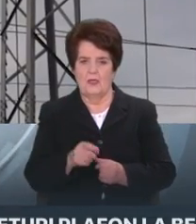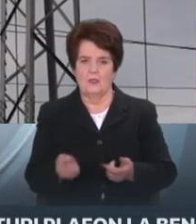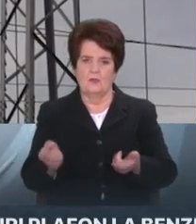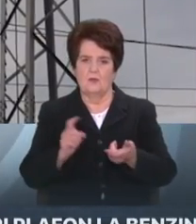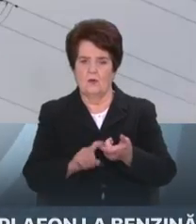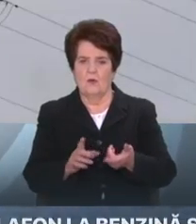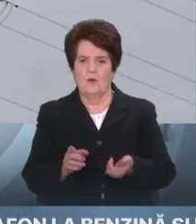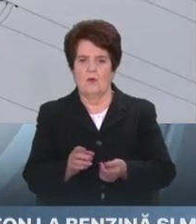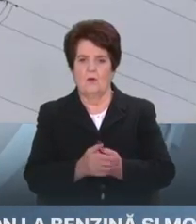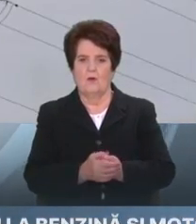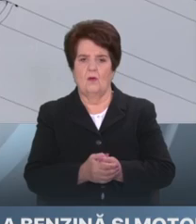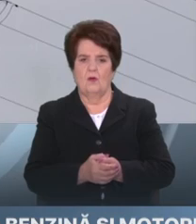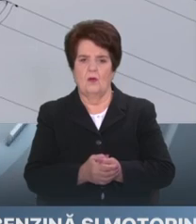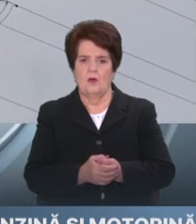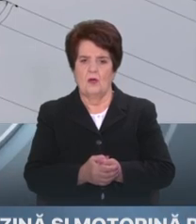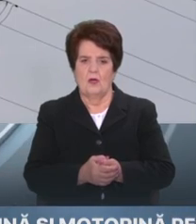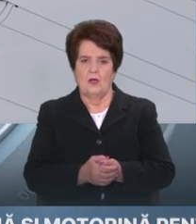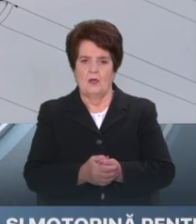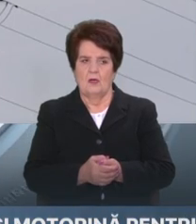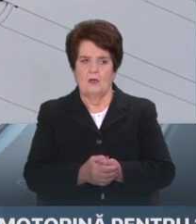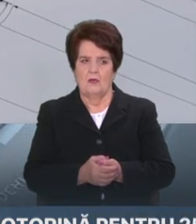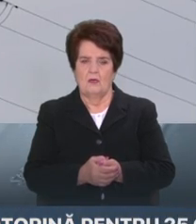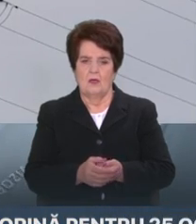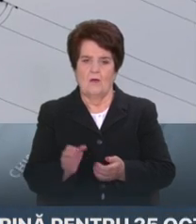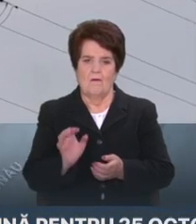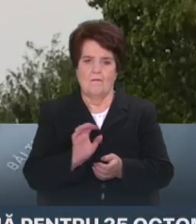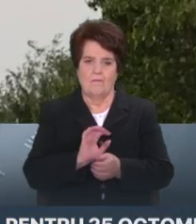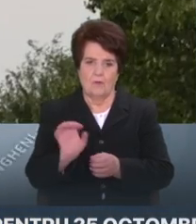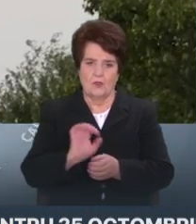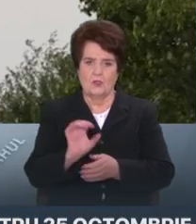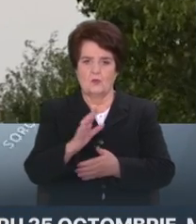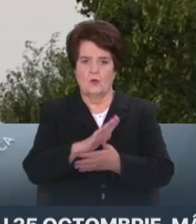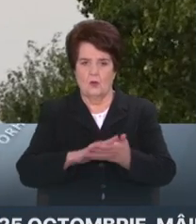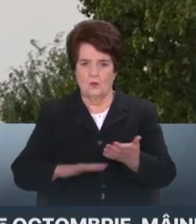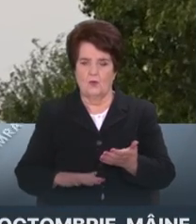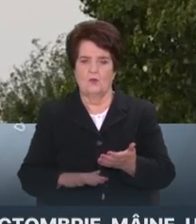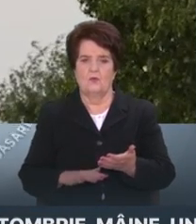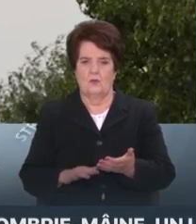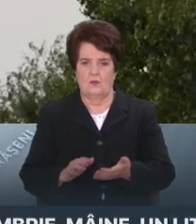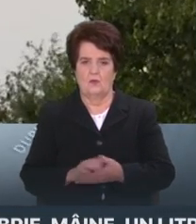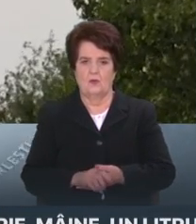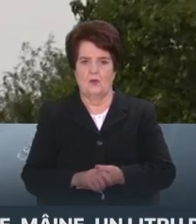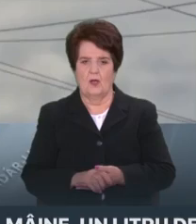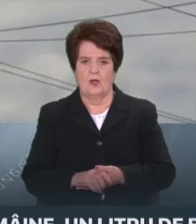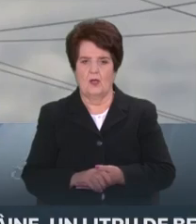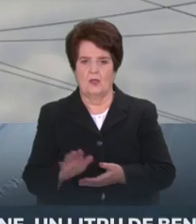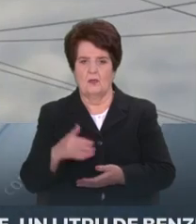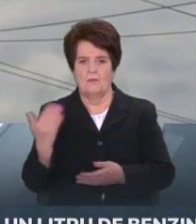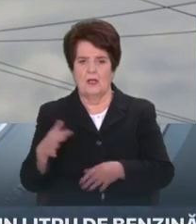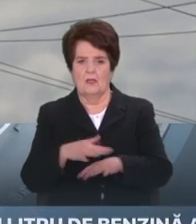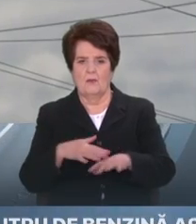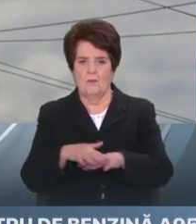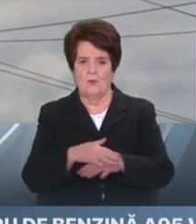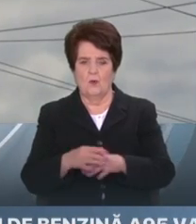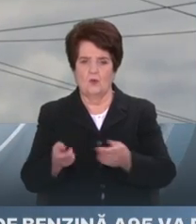introducerea în registrile necesare. Deci, mizăm în continuare pe acest suport generos din partea poporului și